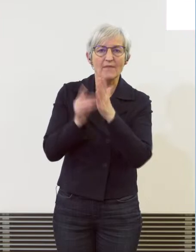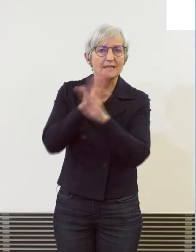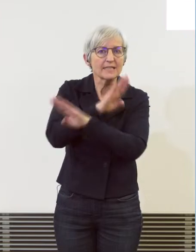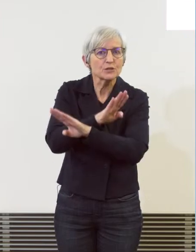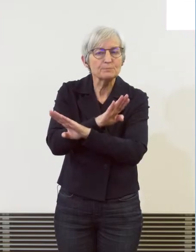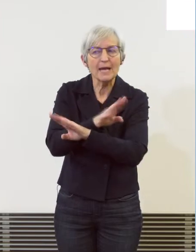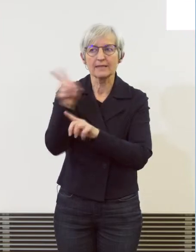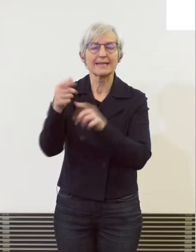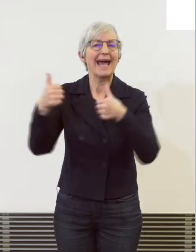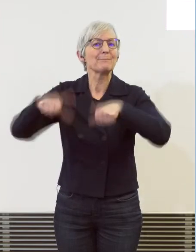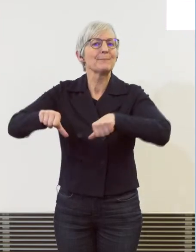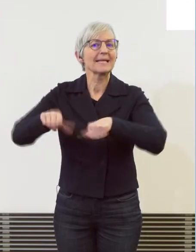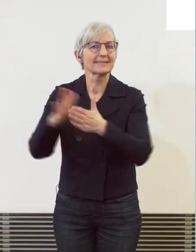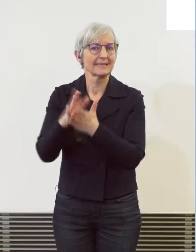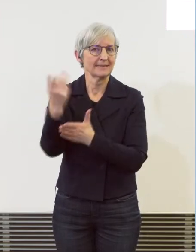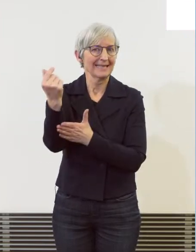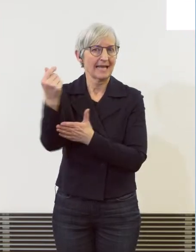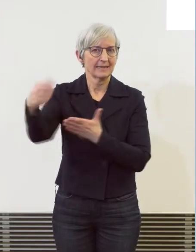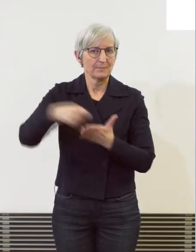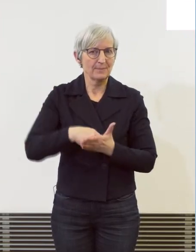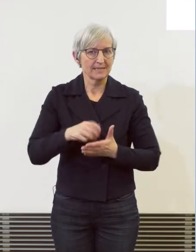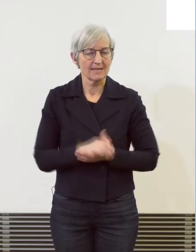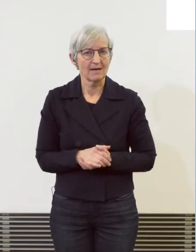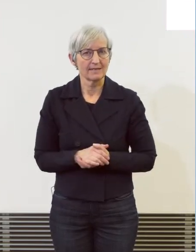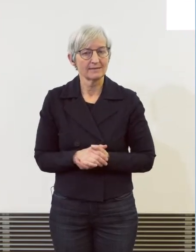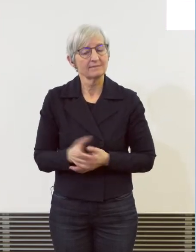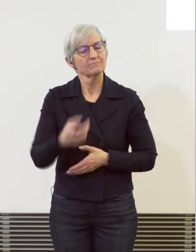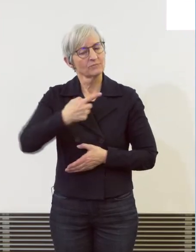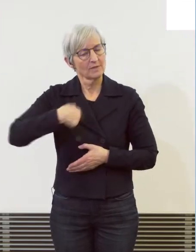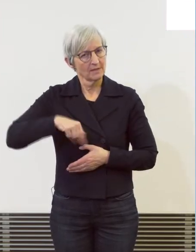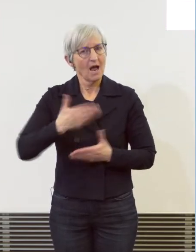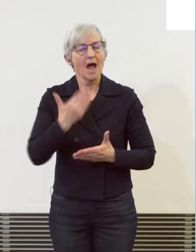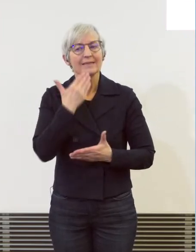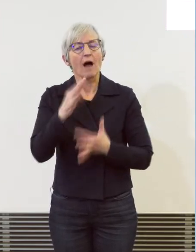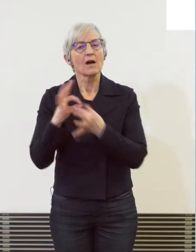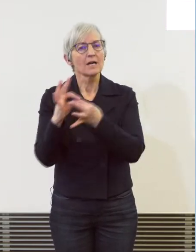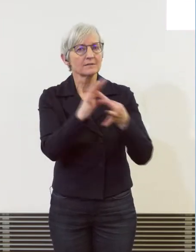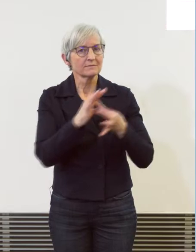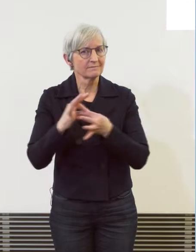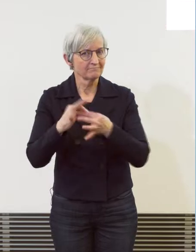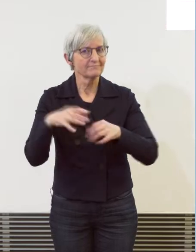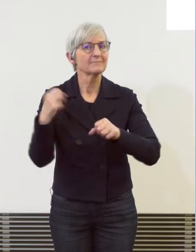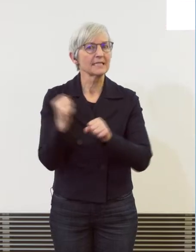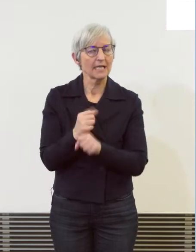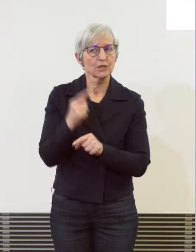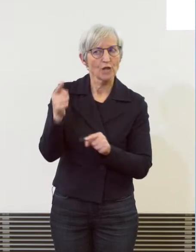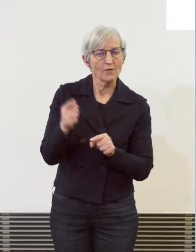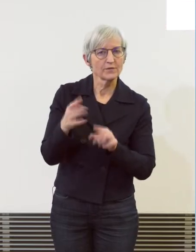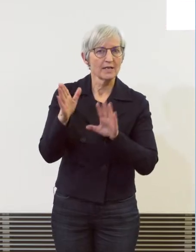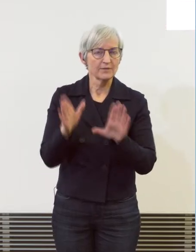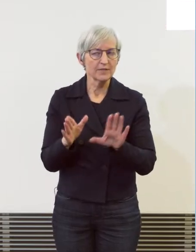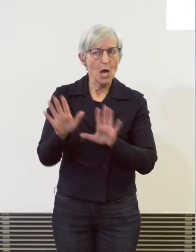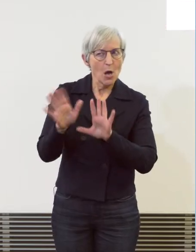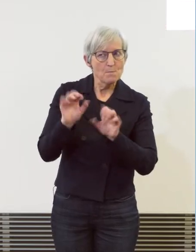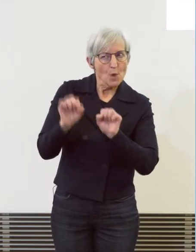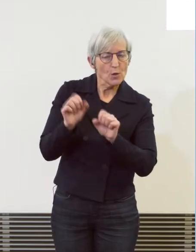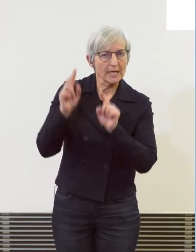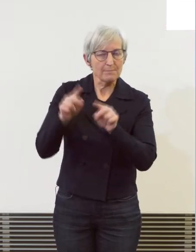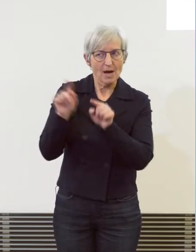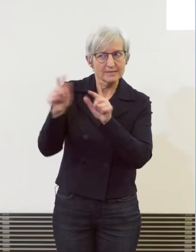Zusammenarbeit potenziell betroffene Firmen frühzeitig zu warnen, damit sie sich dann auch vor drohenden Angriff